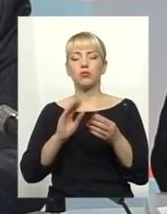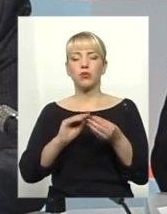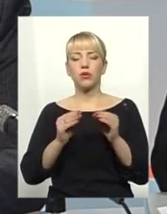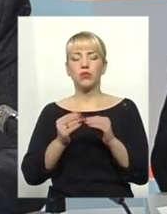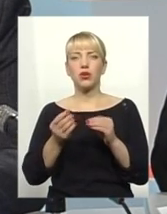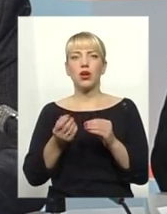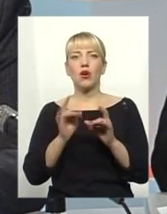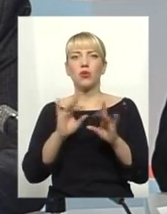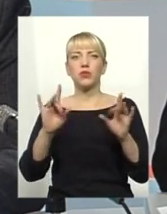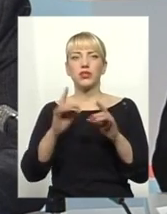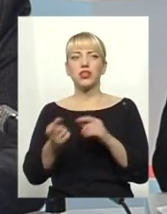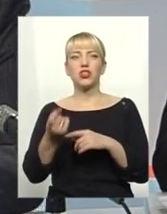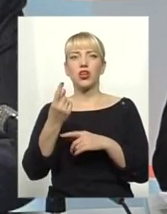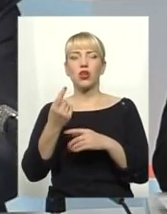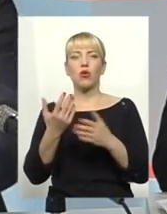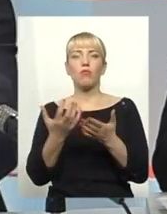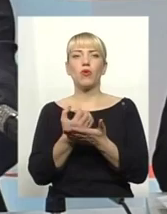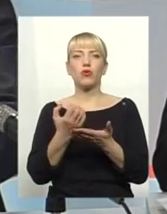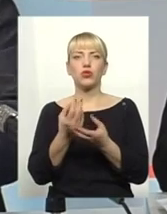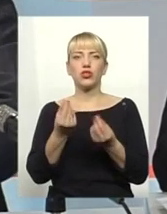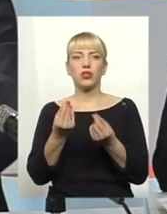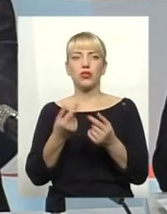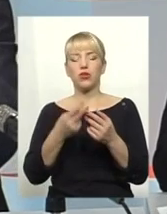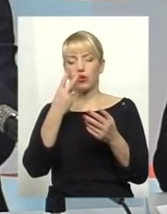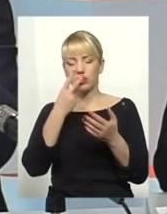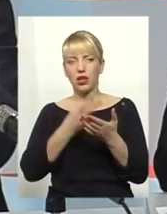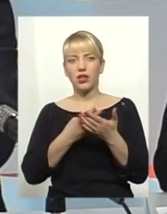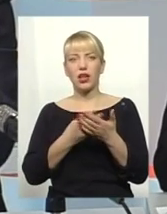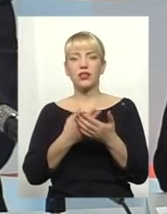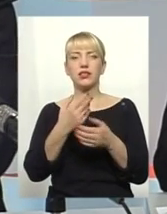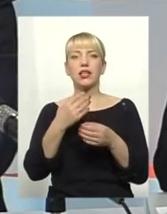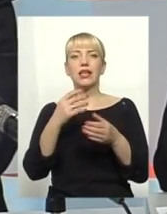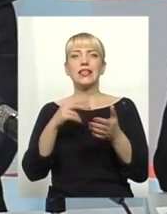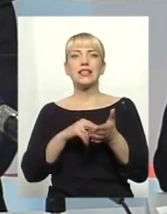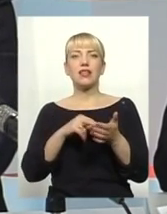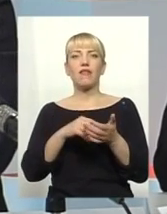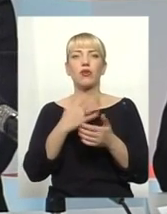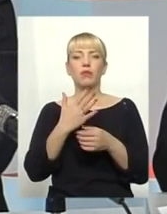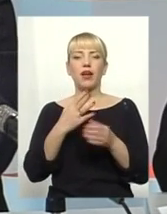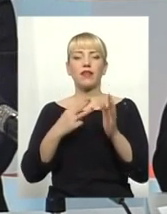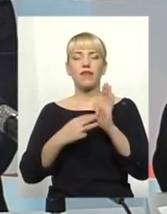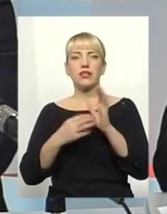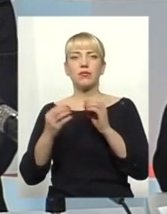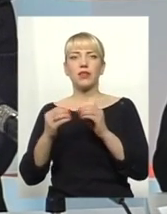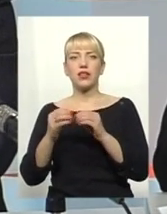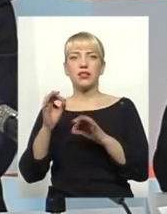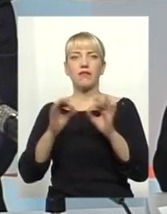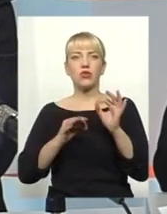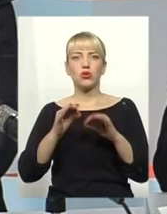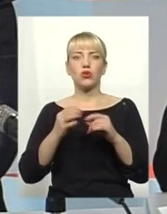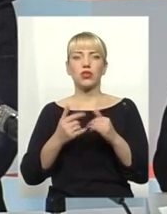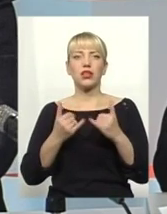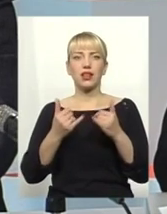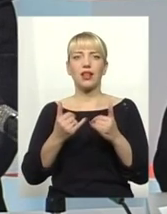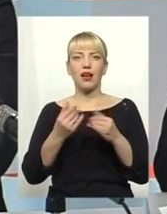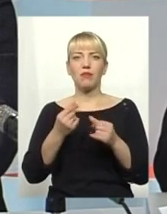джерело їх походження. Перерозглядаються ставки 5, 8, 10%. Тобто для бізнесу не можуть